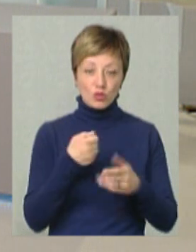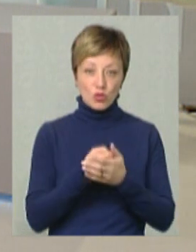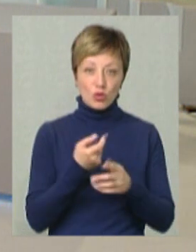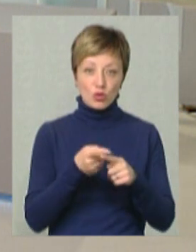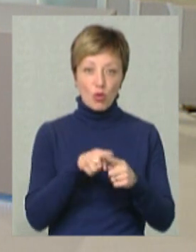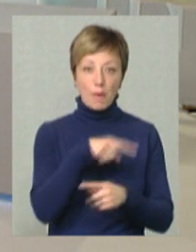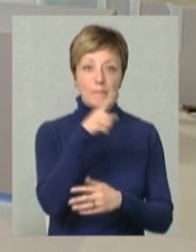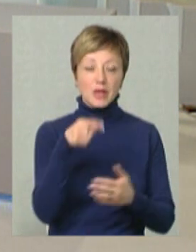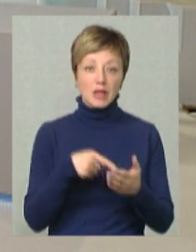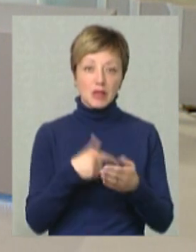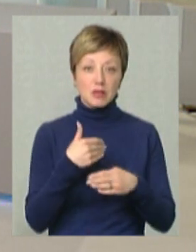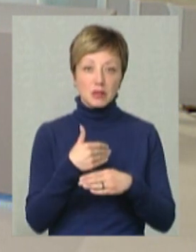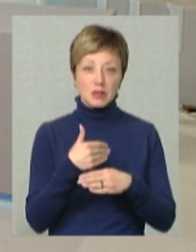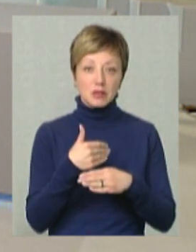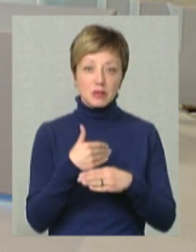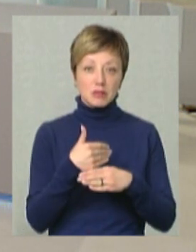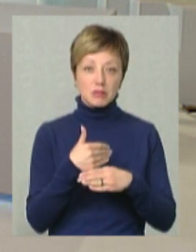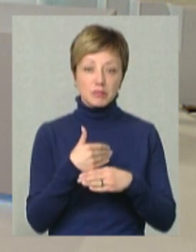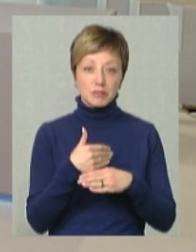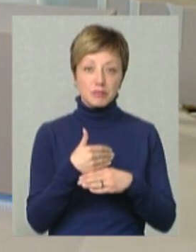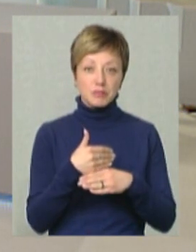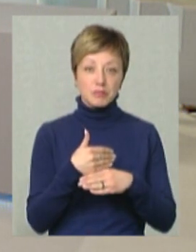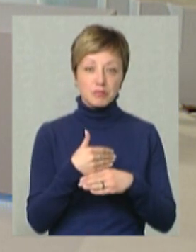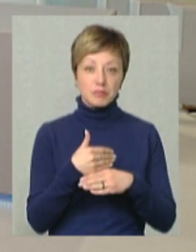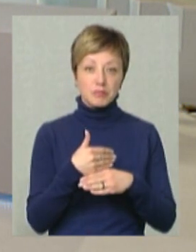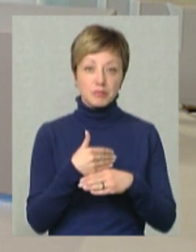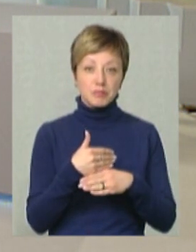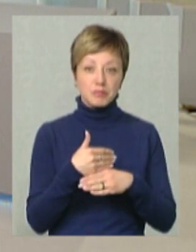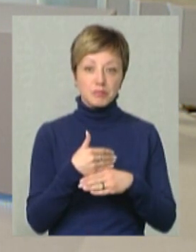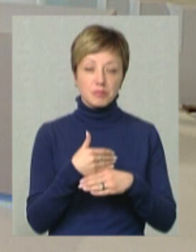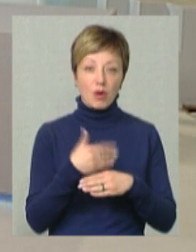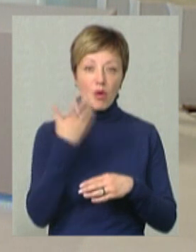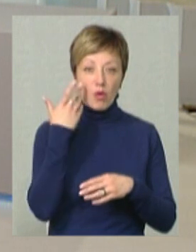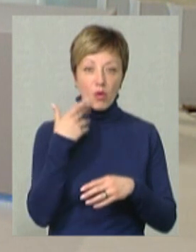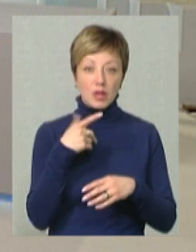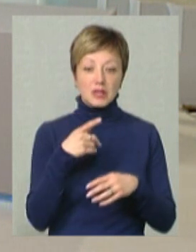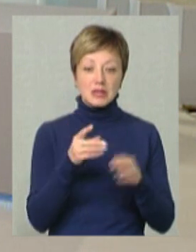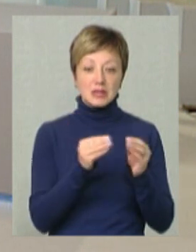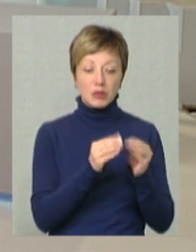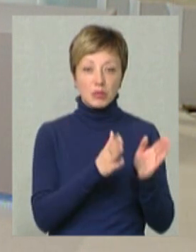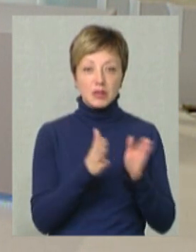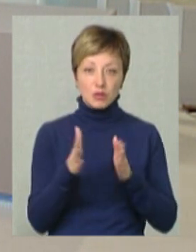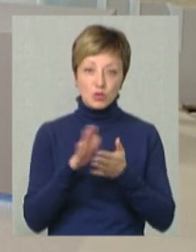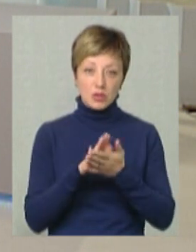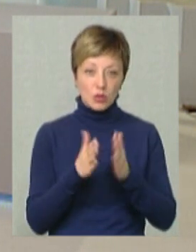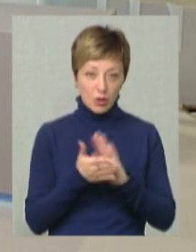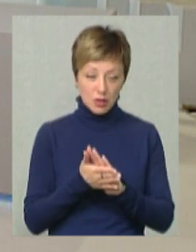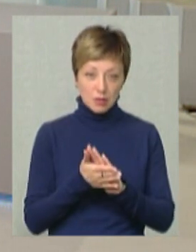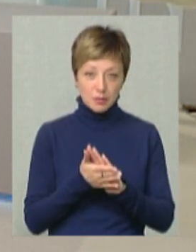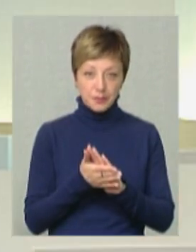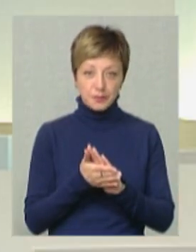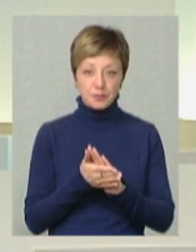цієї роботи, коли трошки стабілізується ситуація.